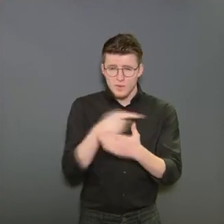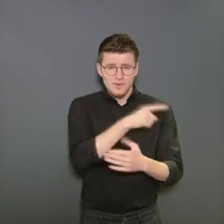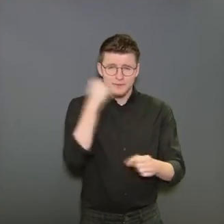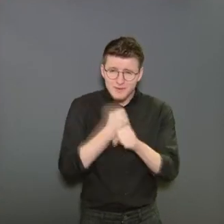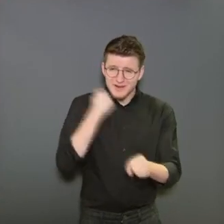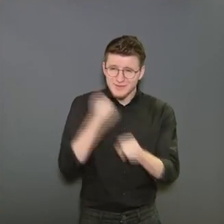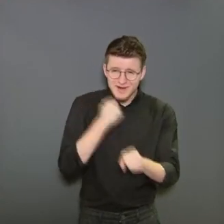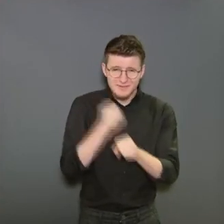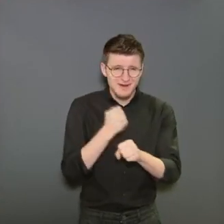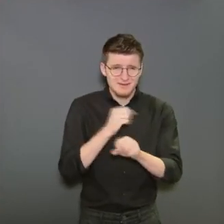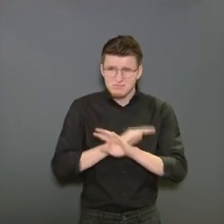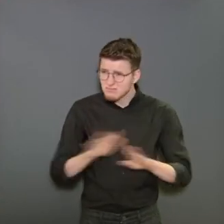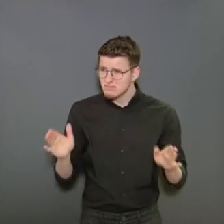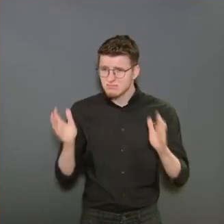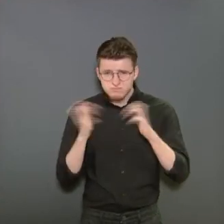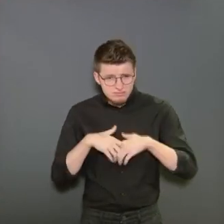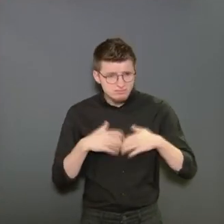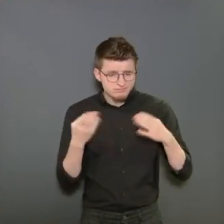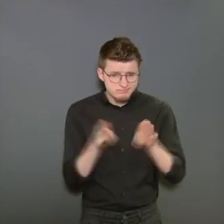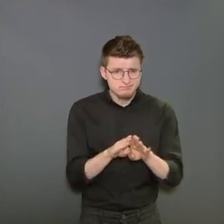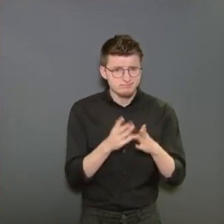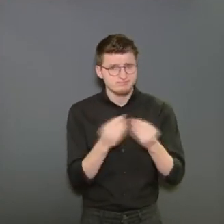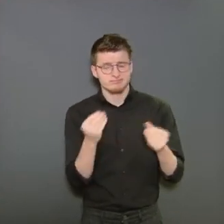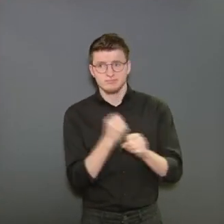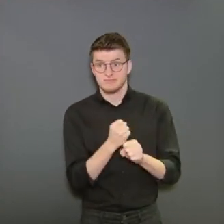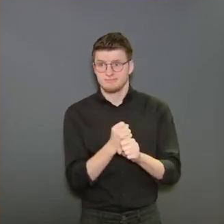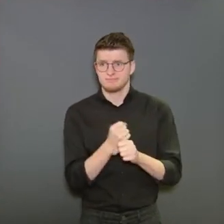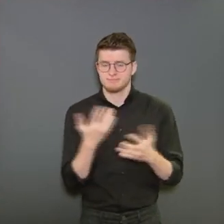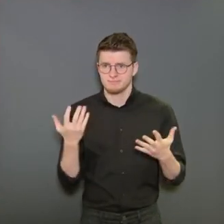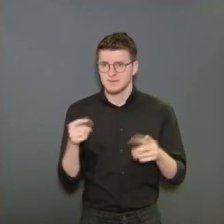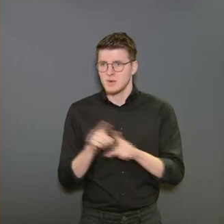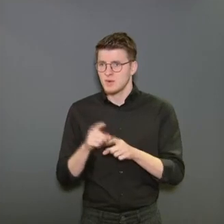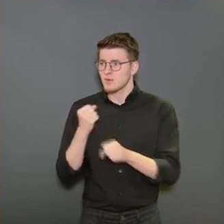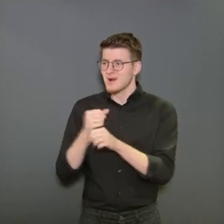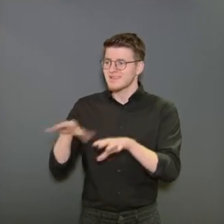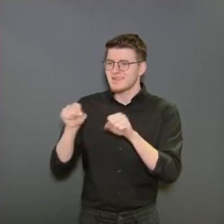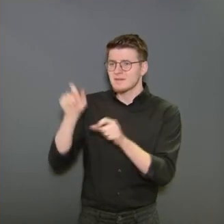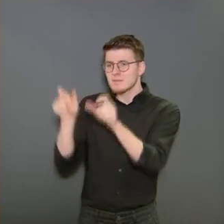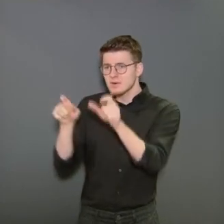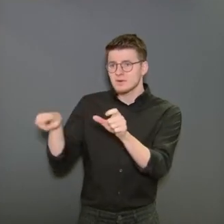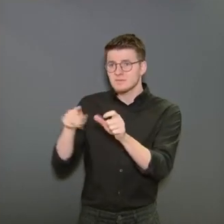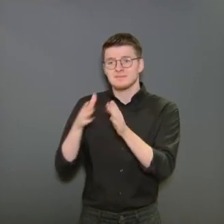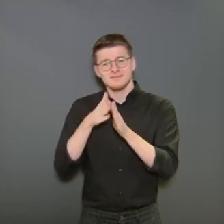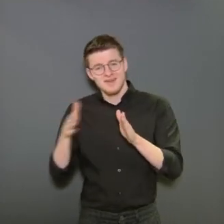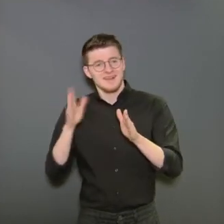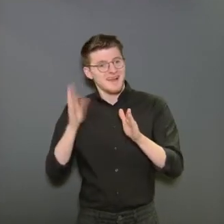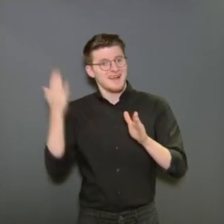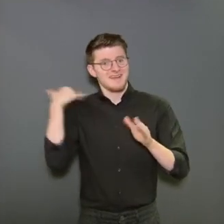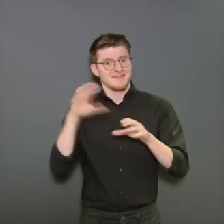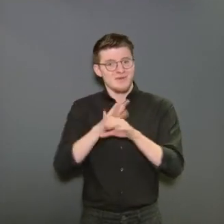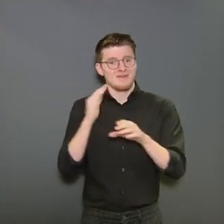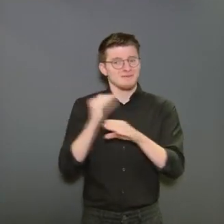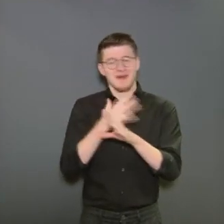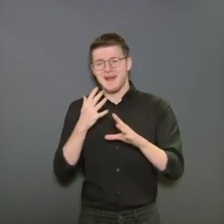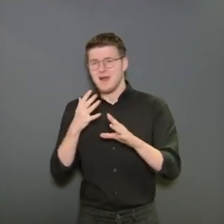le travail de toute une vie soit remis en péril. Et il y a